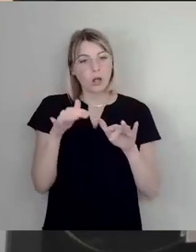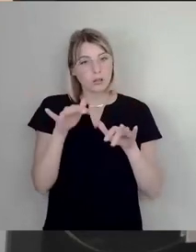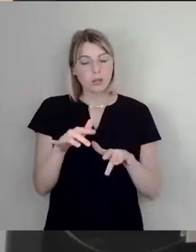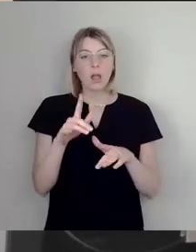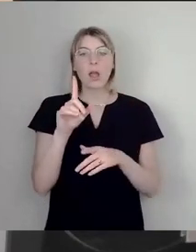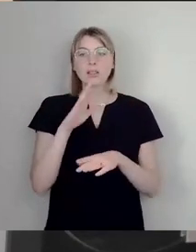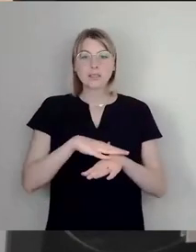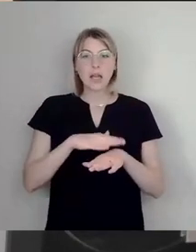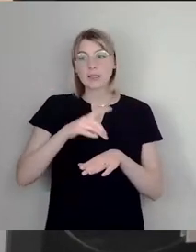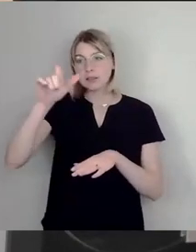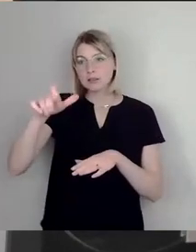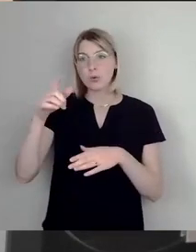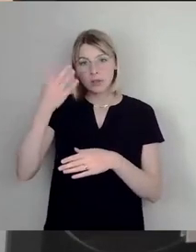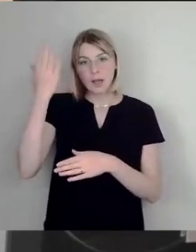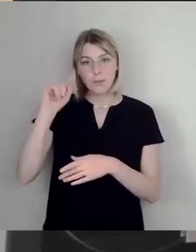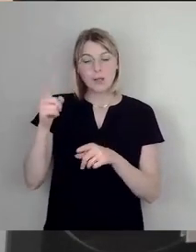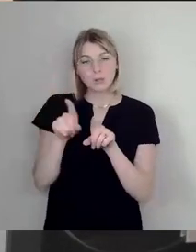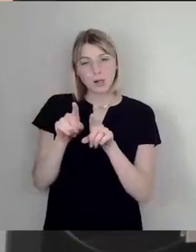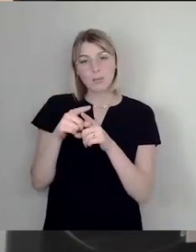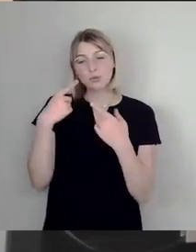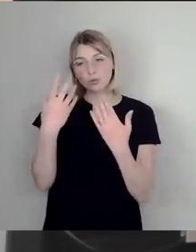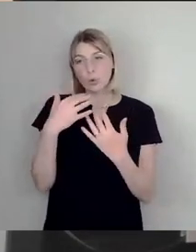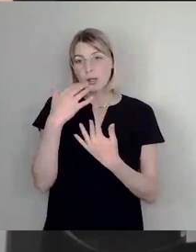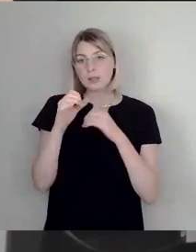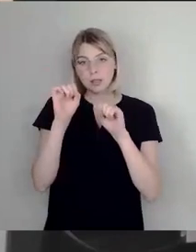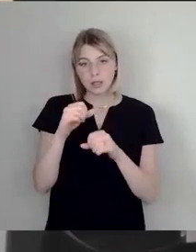deshalb lehnen wir diese Vorlage rundweg ab.